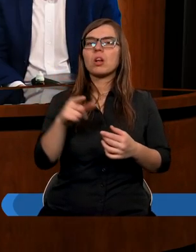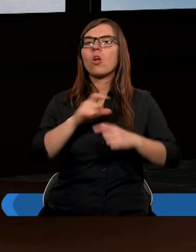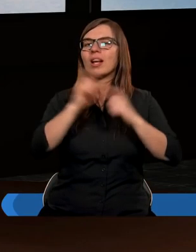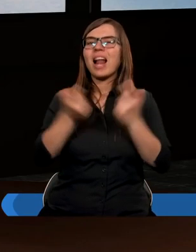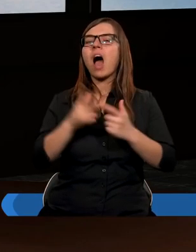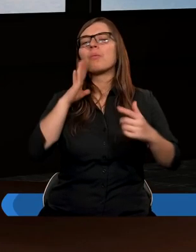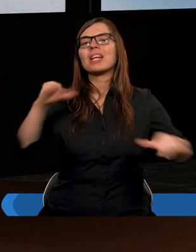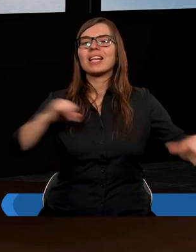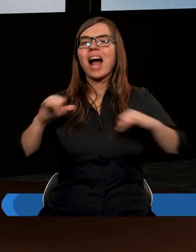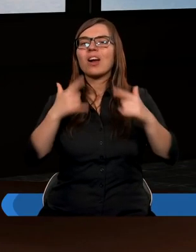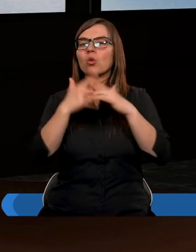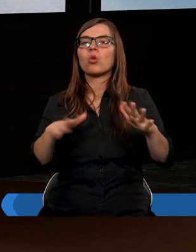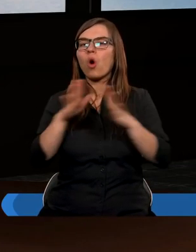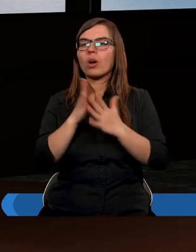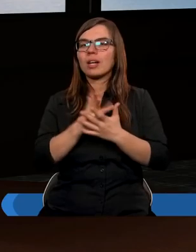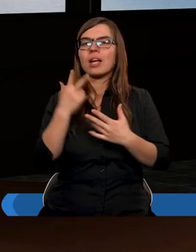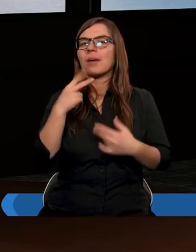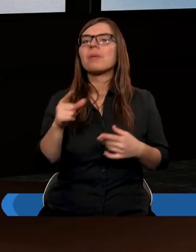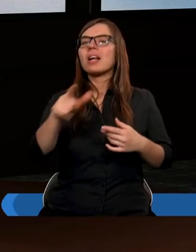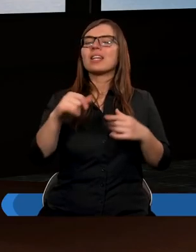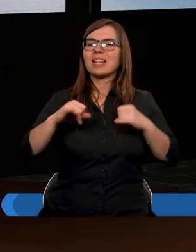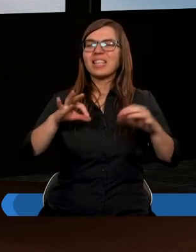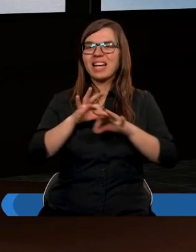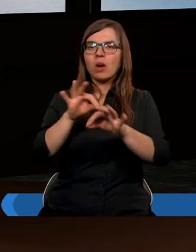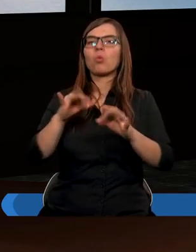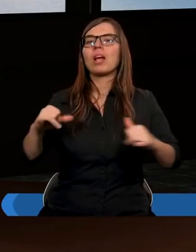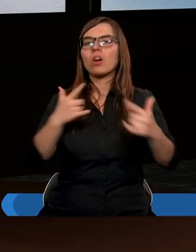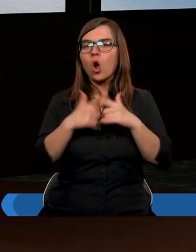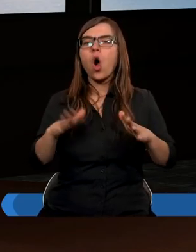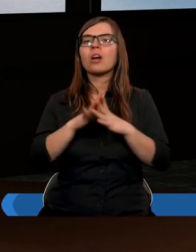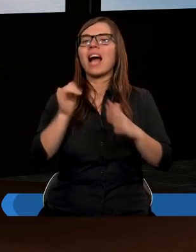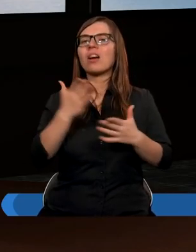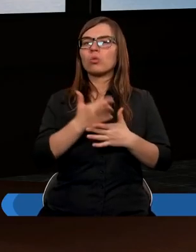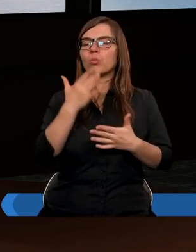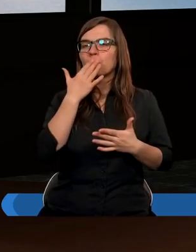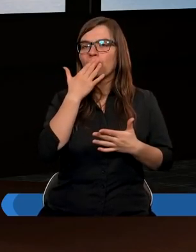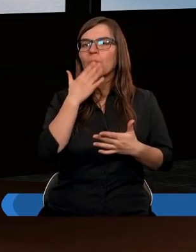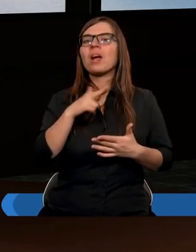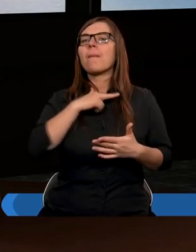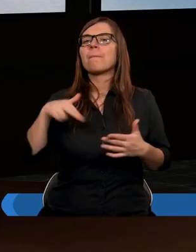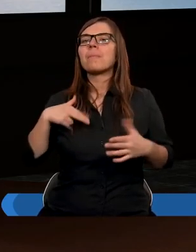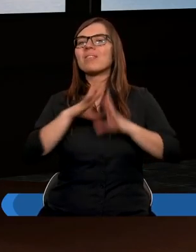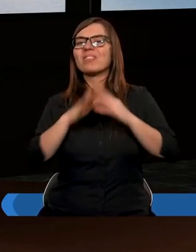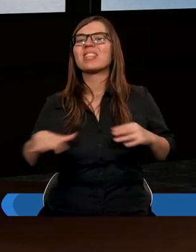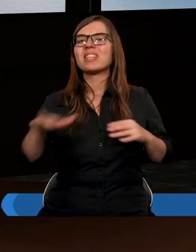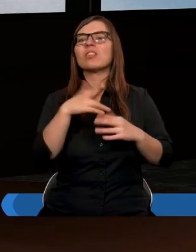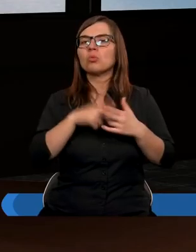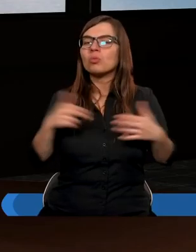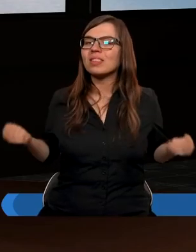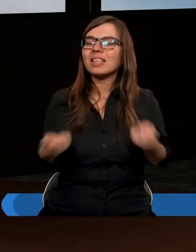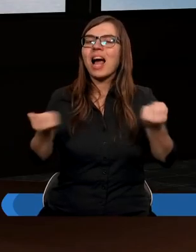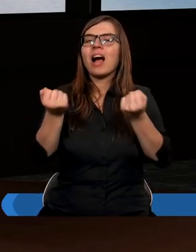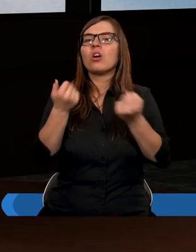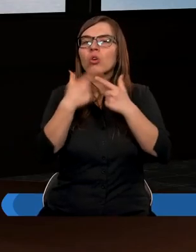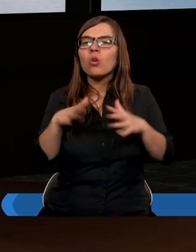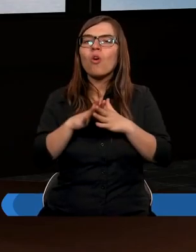zarząd Kościoła, który kieruje Kościołami, tak jak już mówiłam, no wszyscy, którzy się starają o ten Kościół,